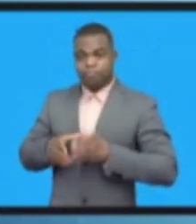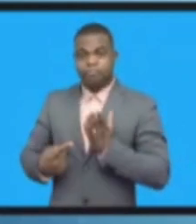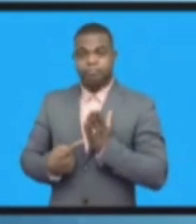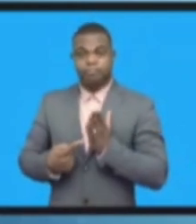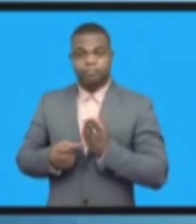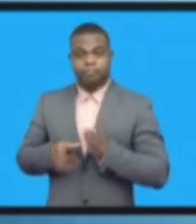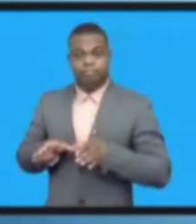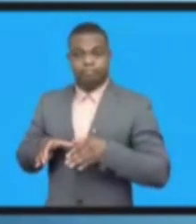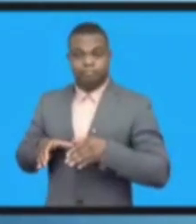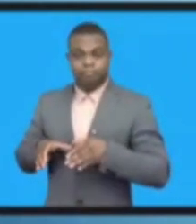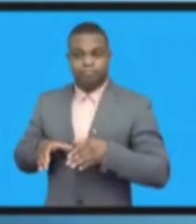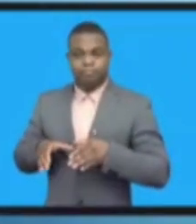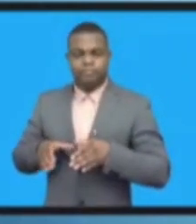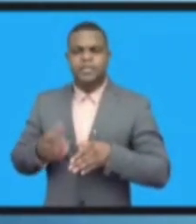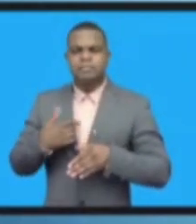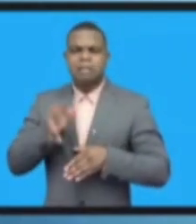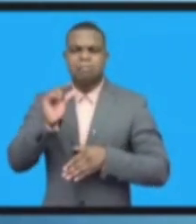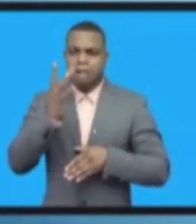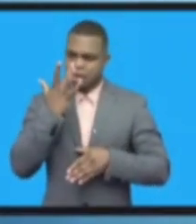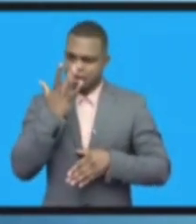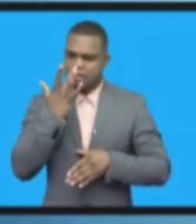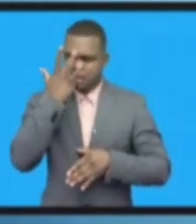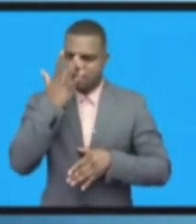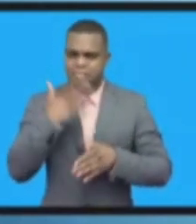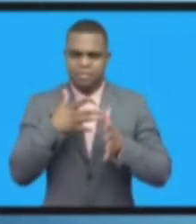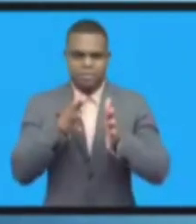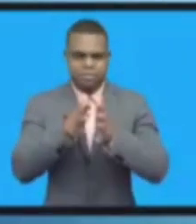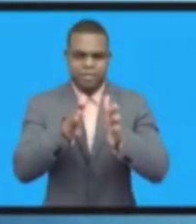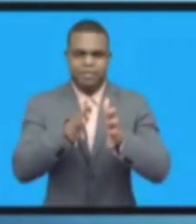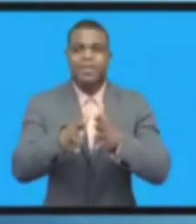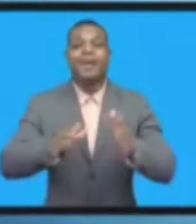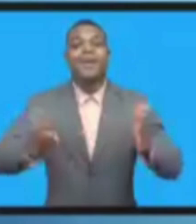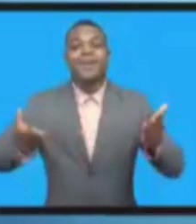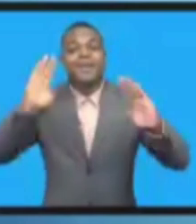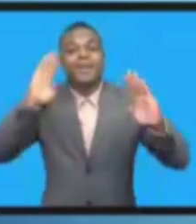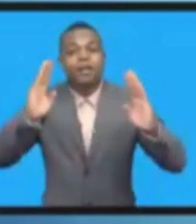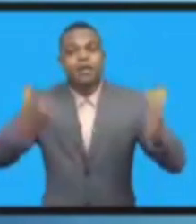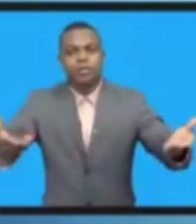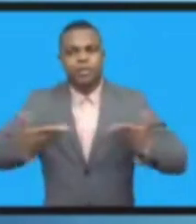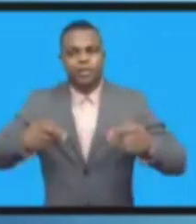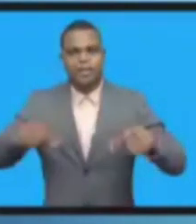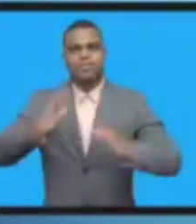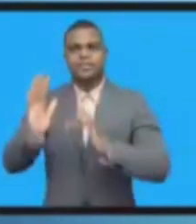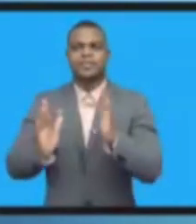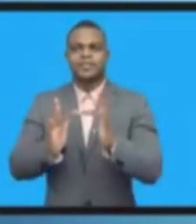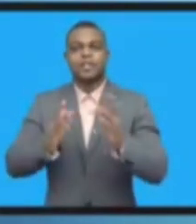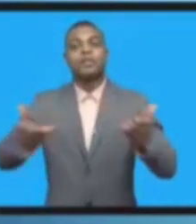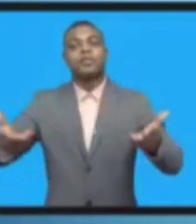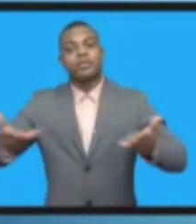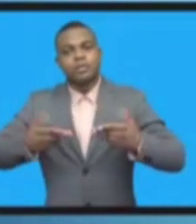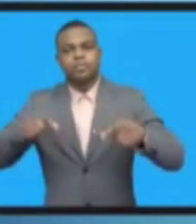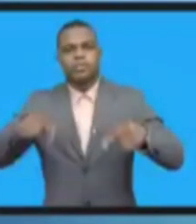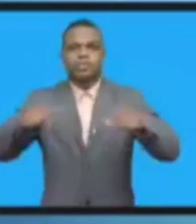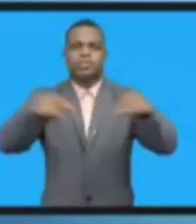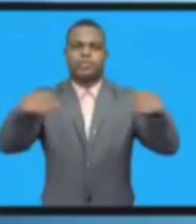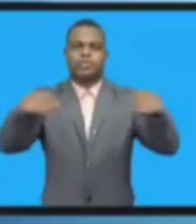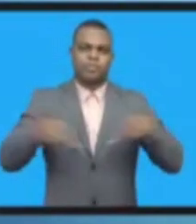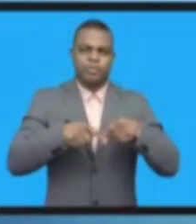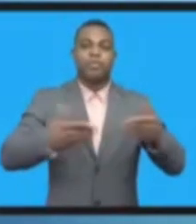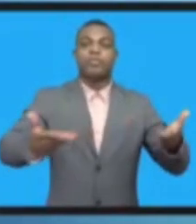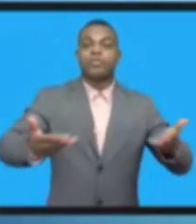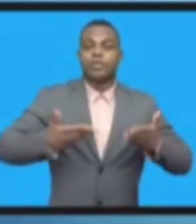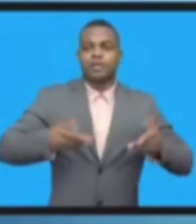этот зал. Один из самых интересных моментов – это вот мое место,